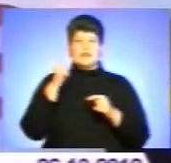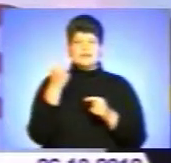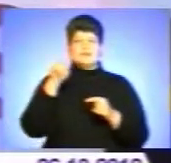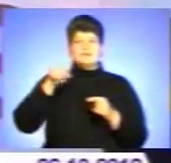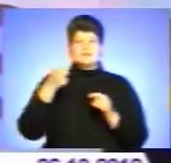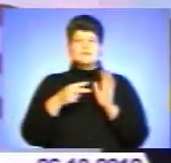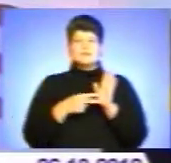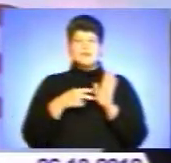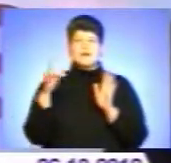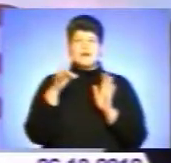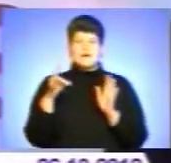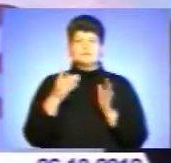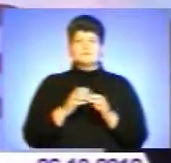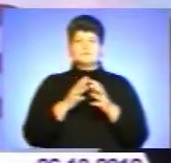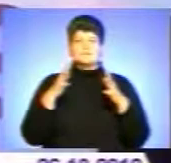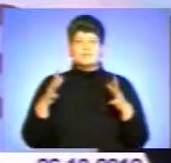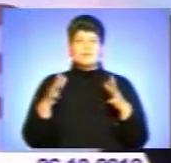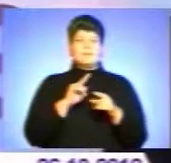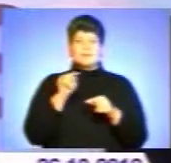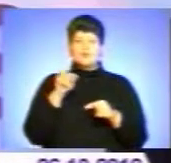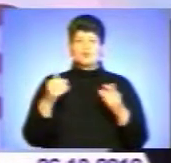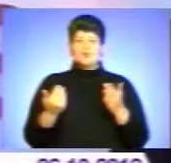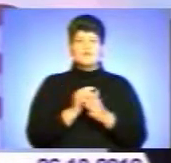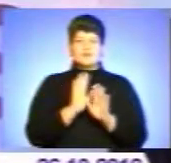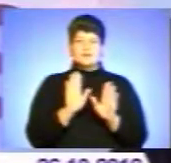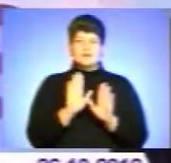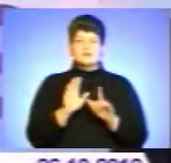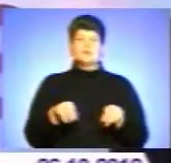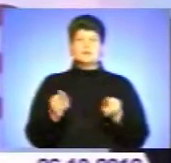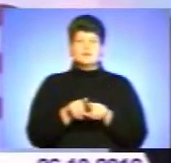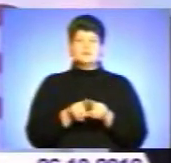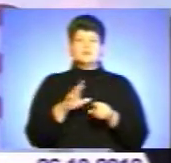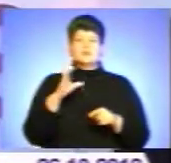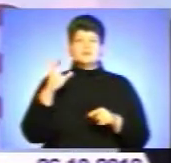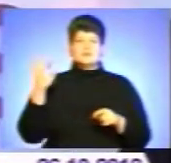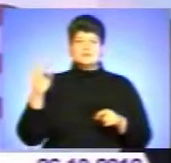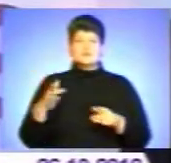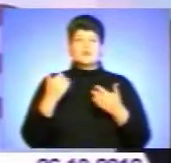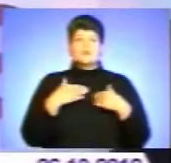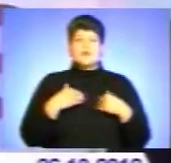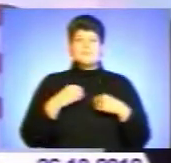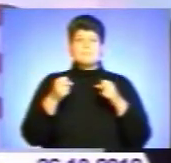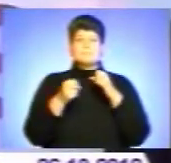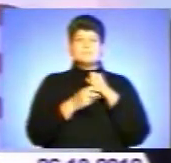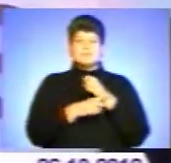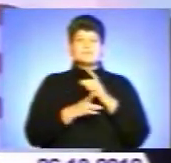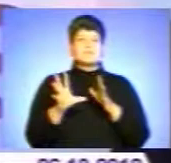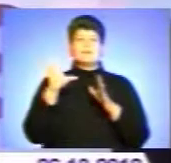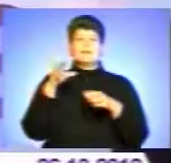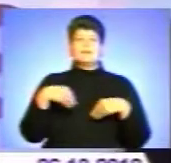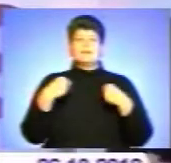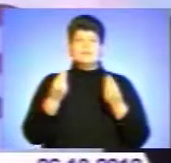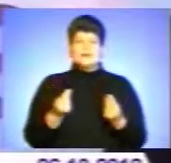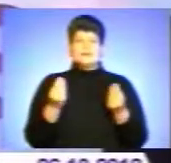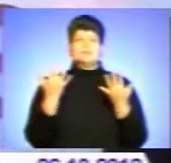Тобто, що потрібно йти. Це не тому, що він новий. Це він був у світській часі такий. Просто по нашій бідності ми не вносили, скажімо, достатньо